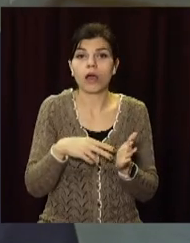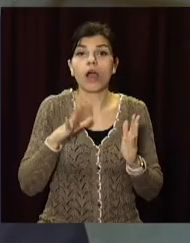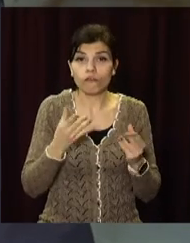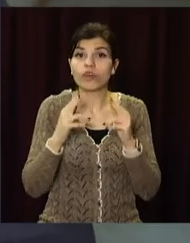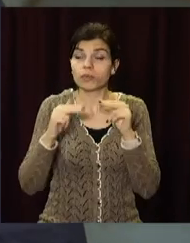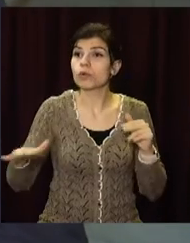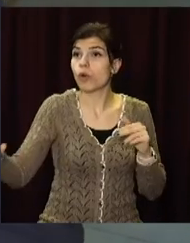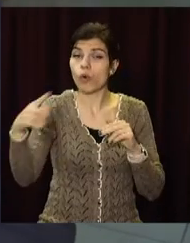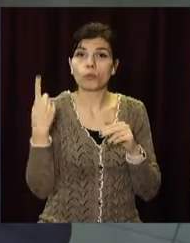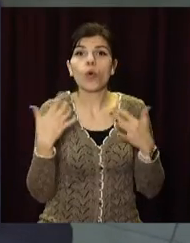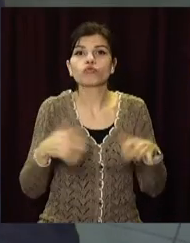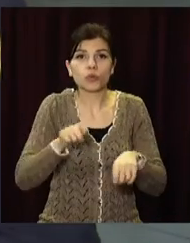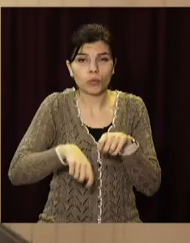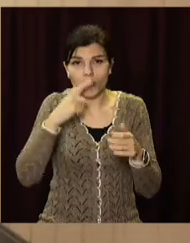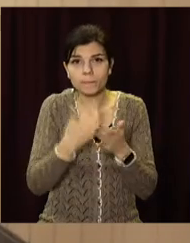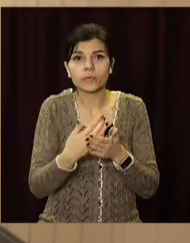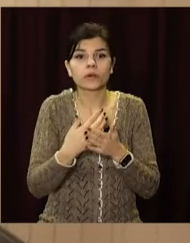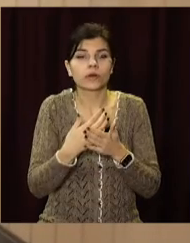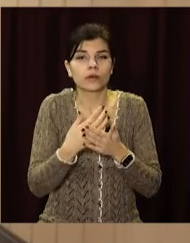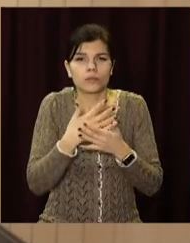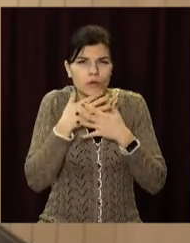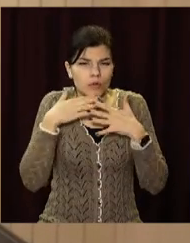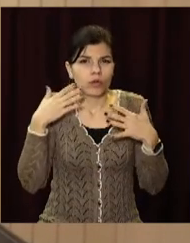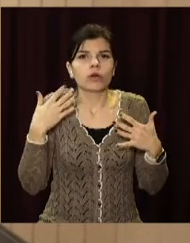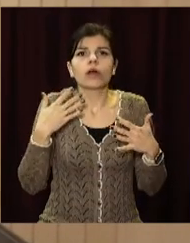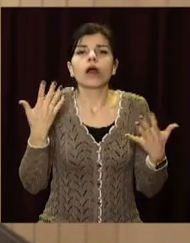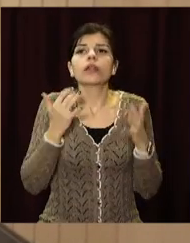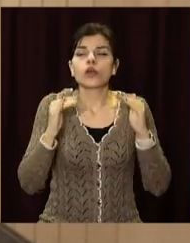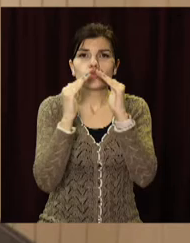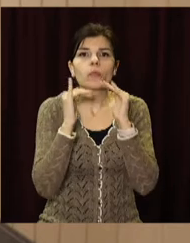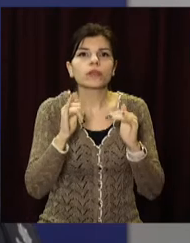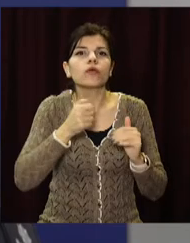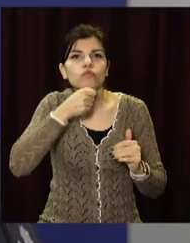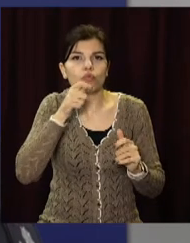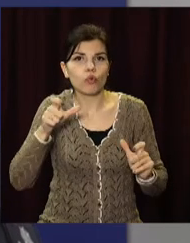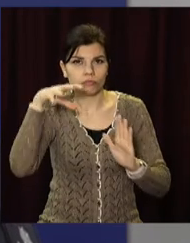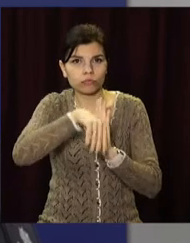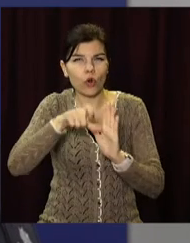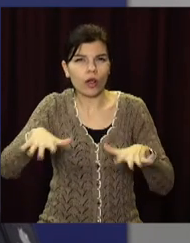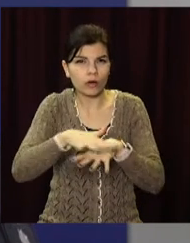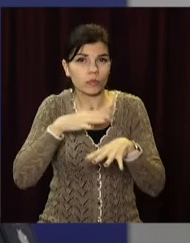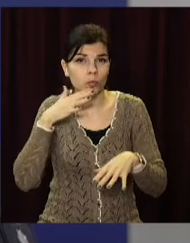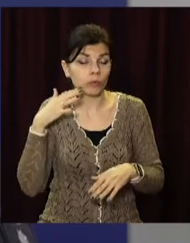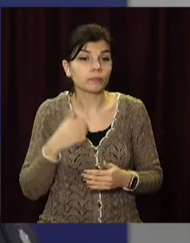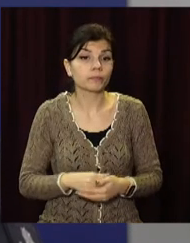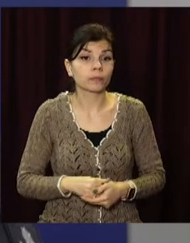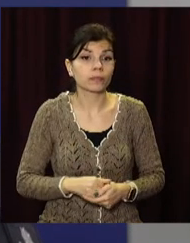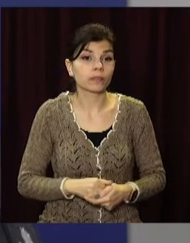Дніпропетровській області вже перевірили понад пів сотні закладів для людей похилого віку. Під час проведення